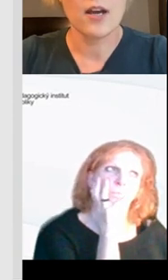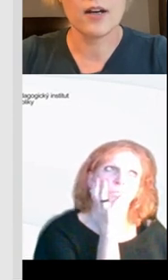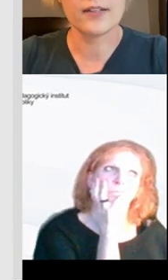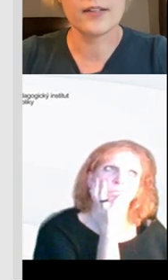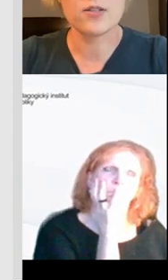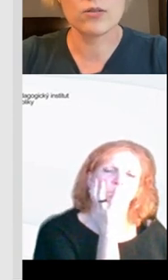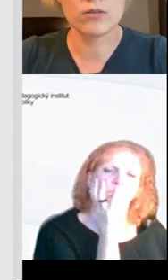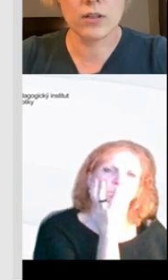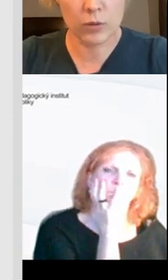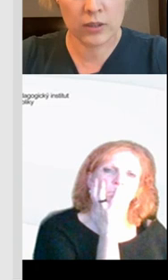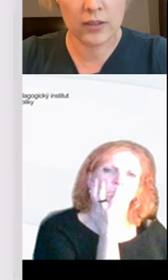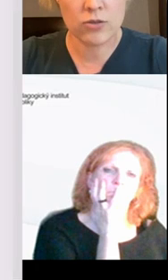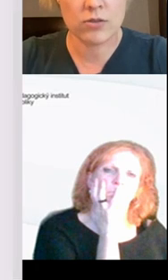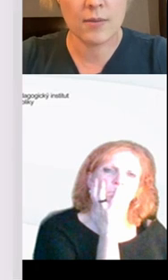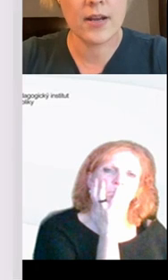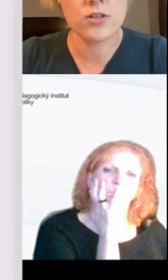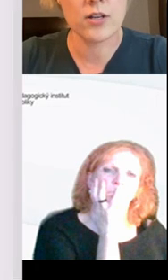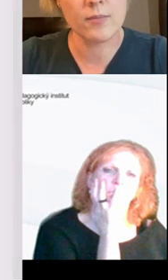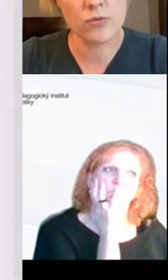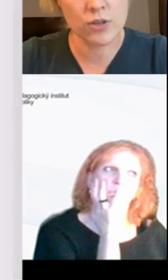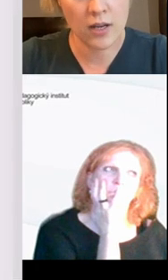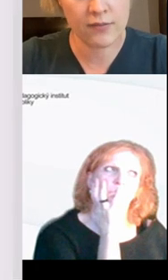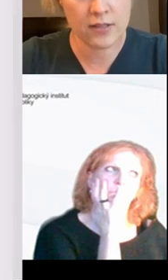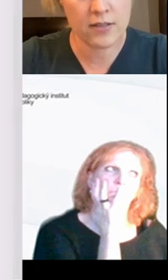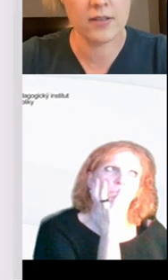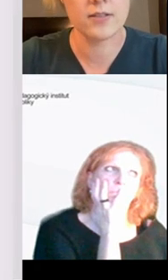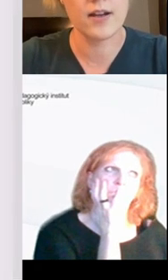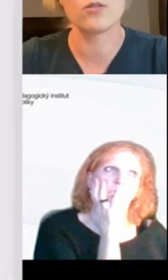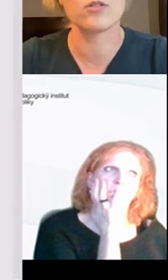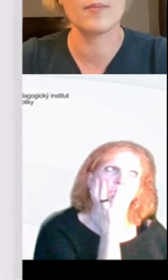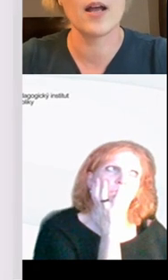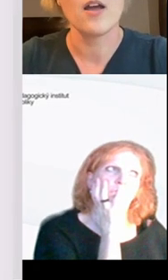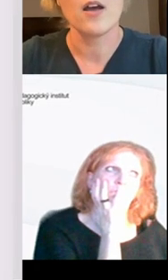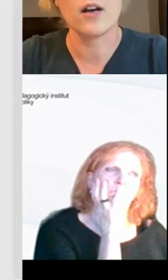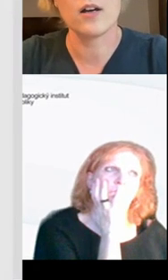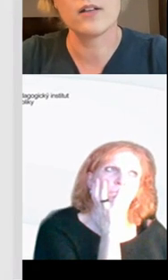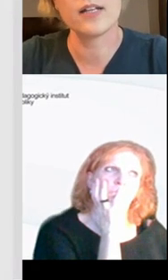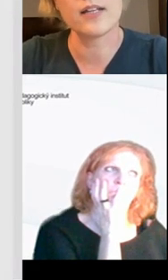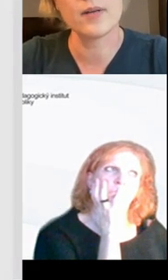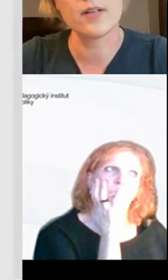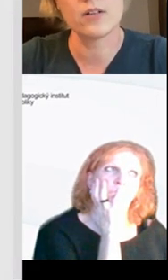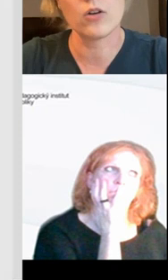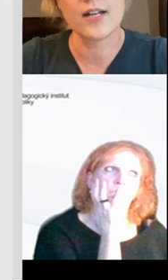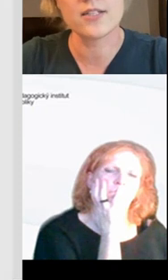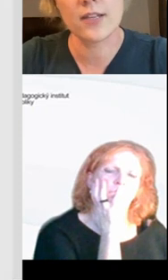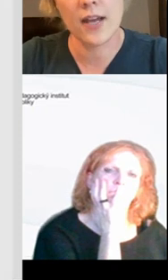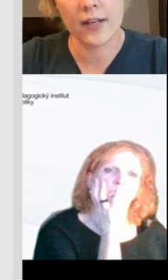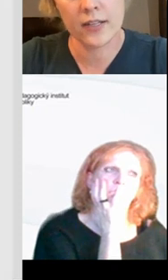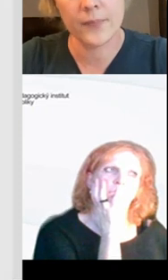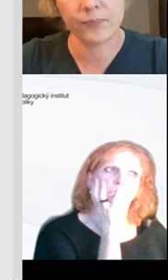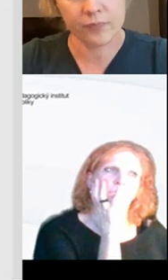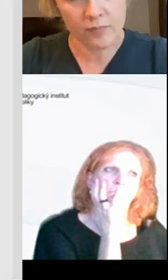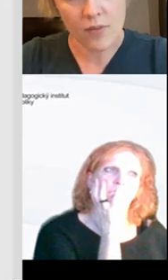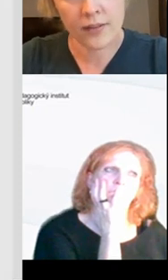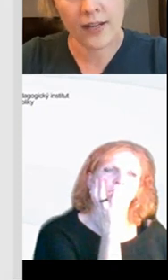zařízení, která jsou multitouch, to znamená, že na ně může šáhat více dětí za ráz. To znamená, jde tam o nácvik